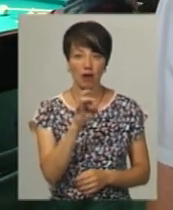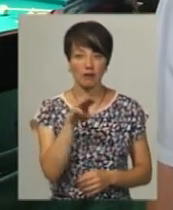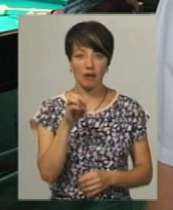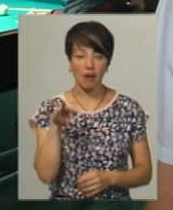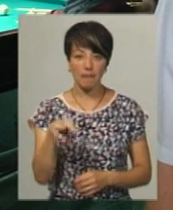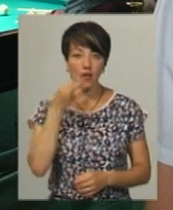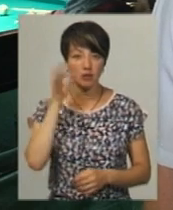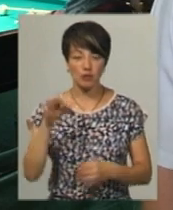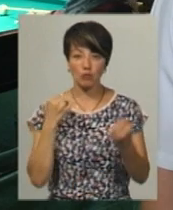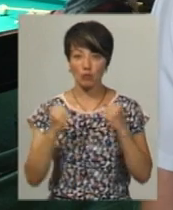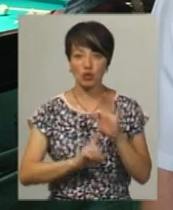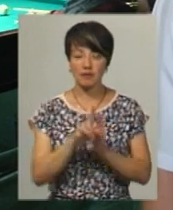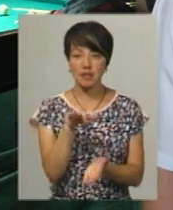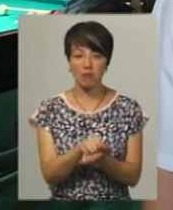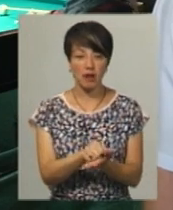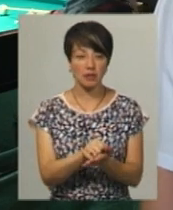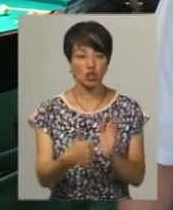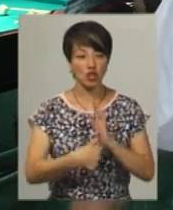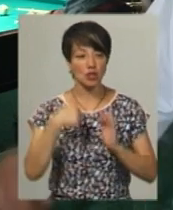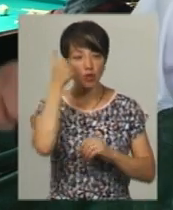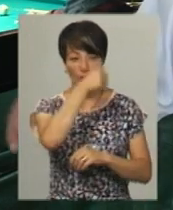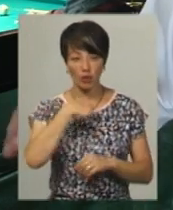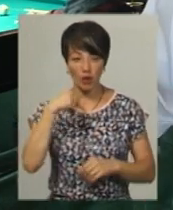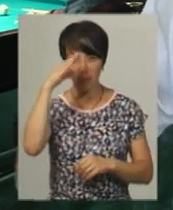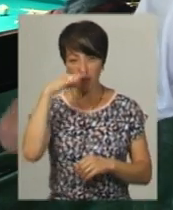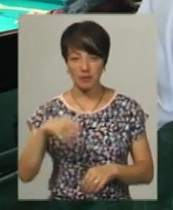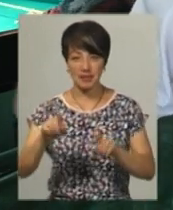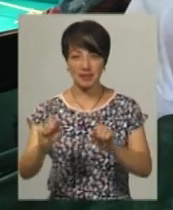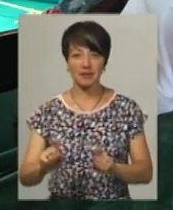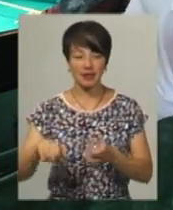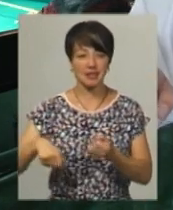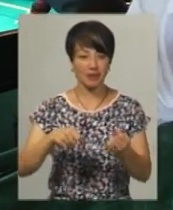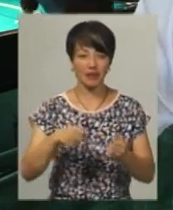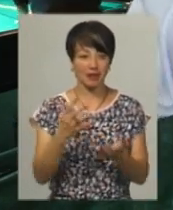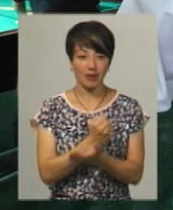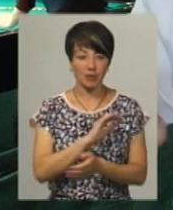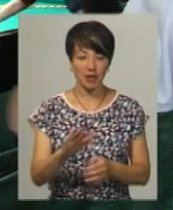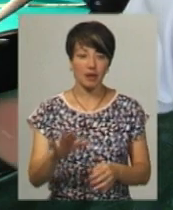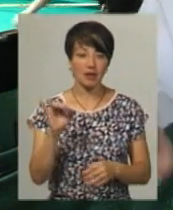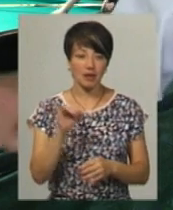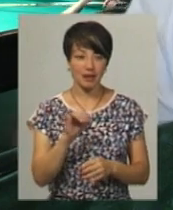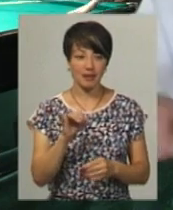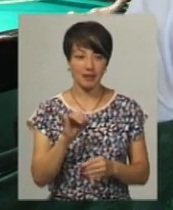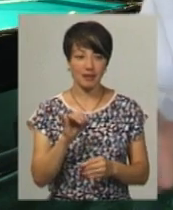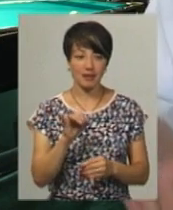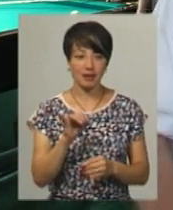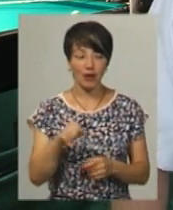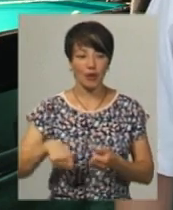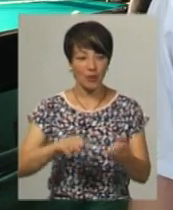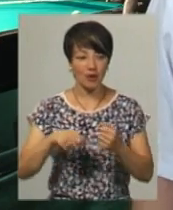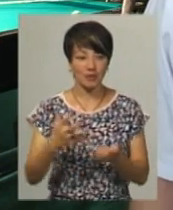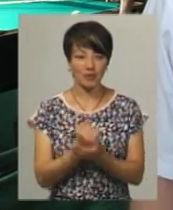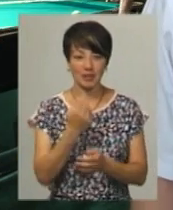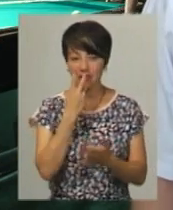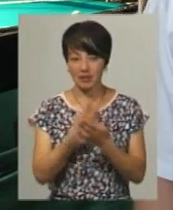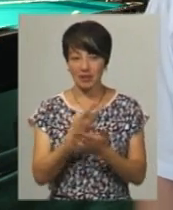спортсмен. Він почав ще займатися шести років, що папа його садив на більярдний стіл, бо він не доставав. І він, як кажуть, по тим кулькам бив. І,